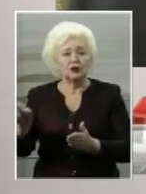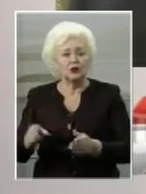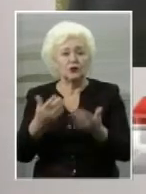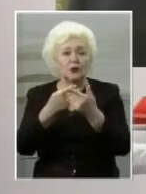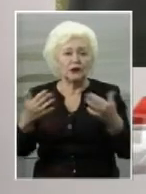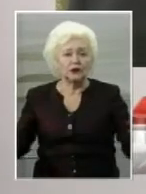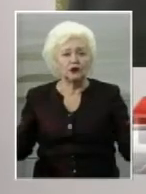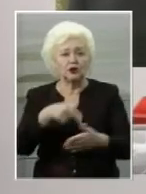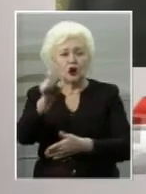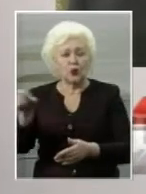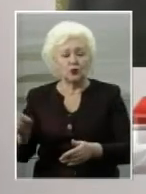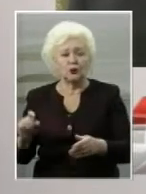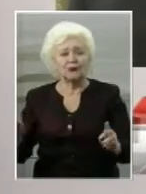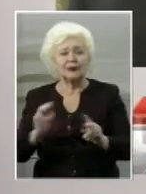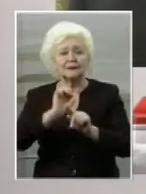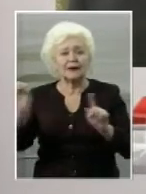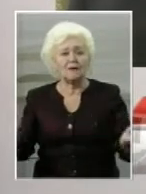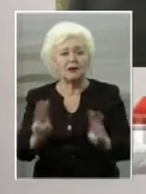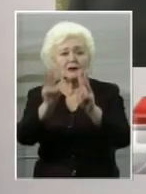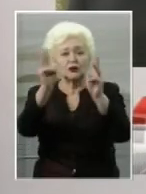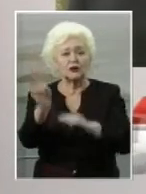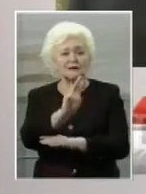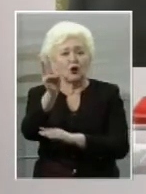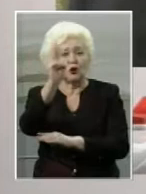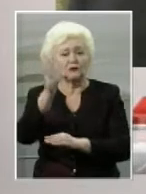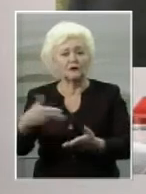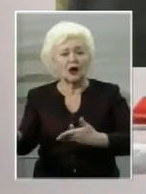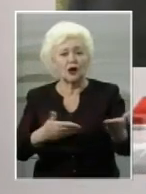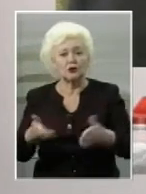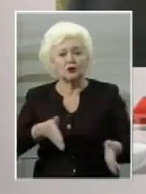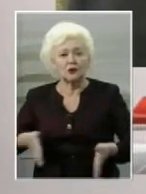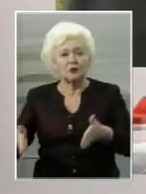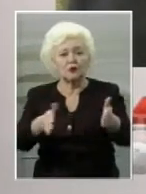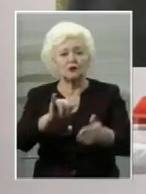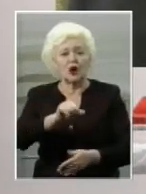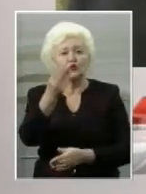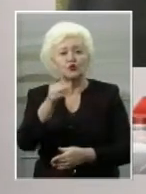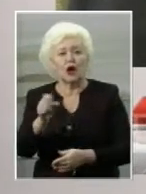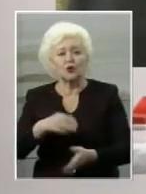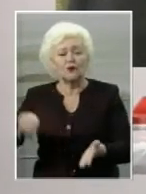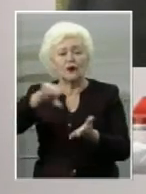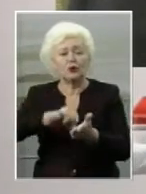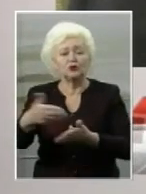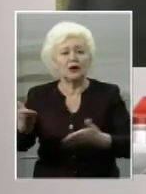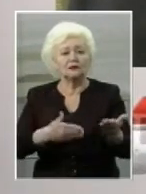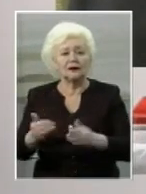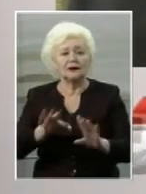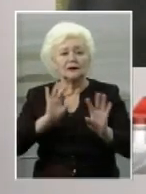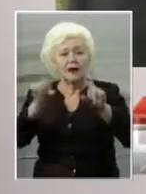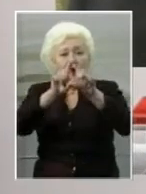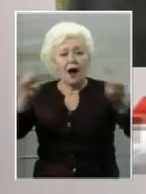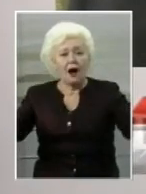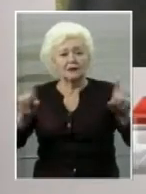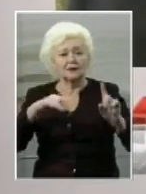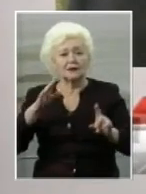інші городяни. Запалишись волоскипи, вони рушили проспектом Ушокове. Учасники акції скандували такі гасла,